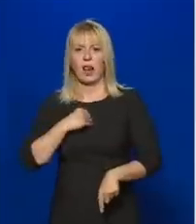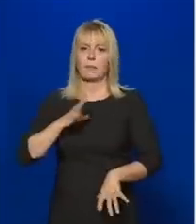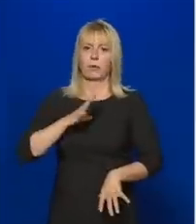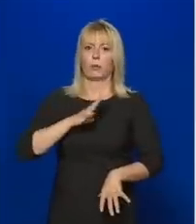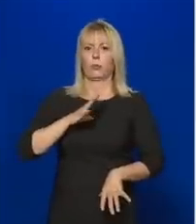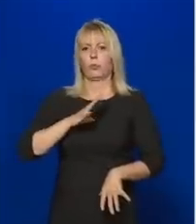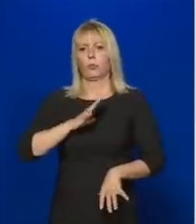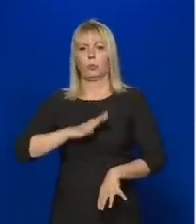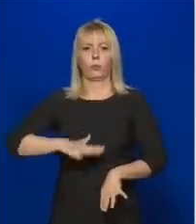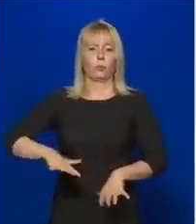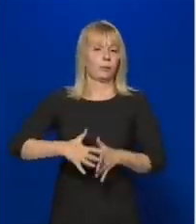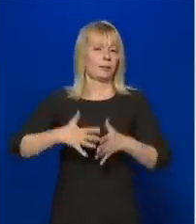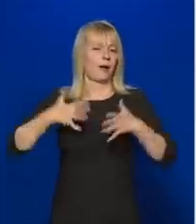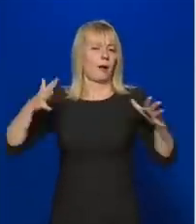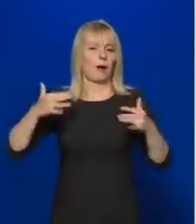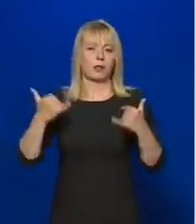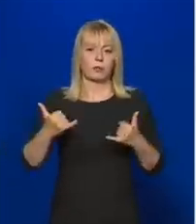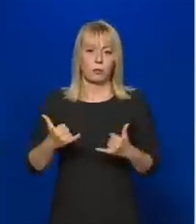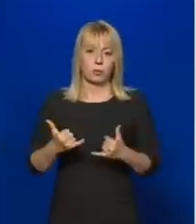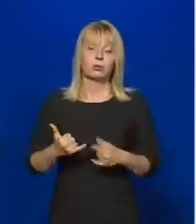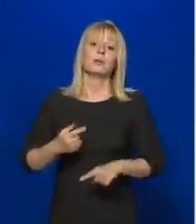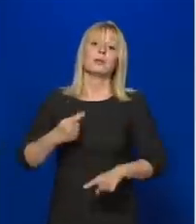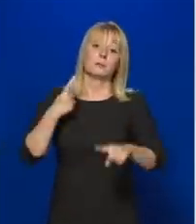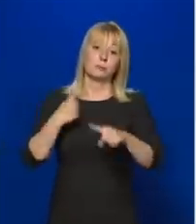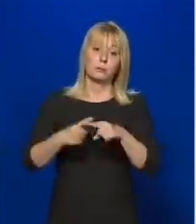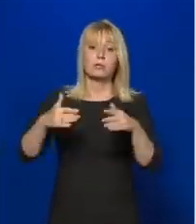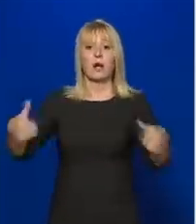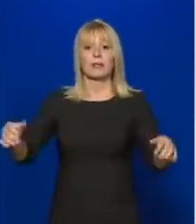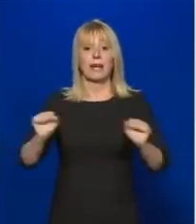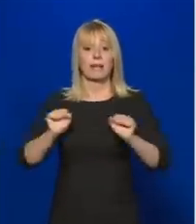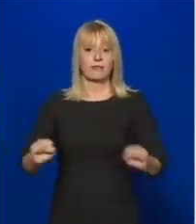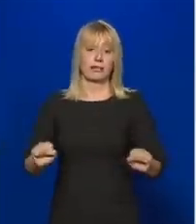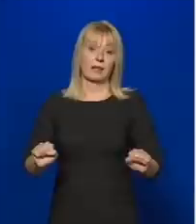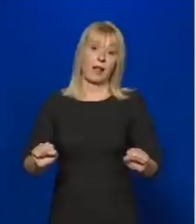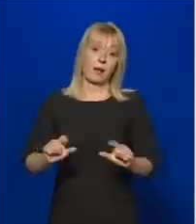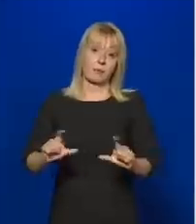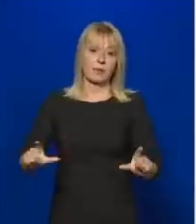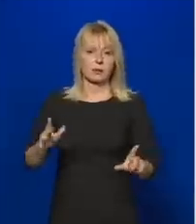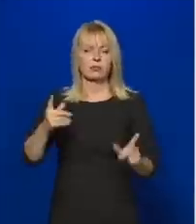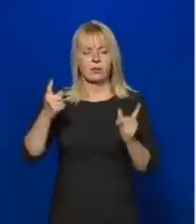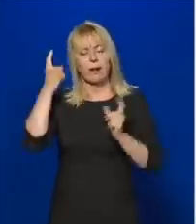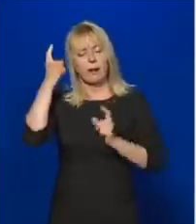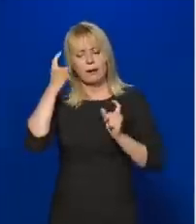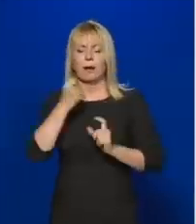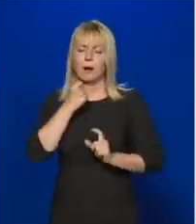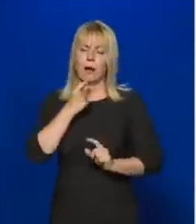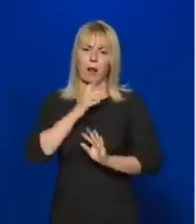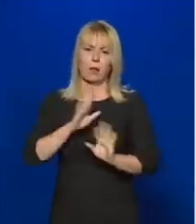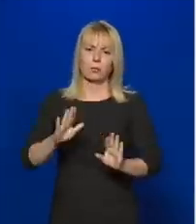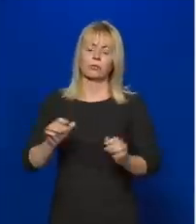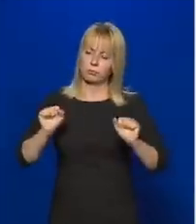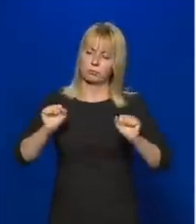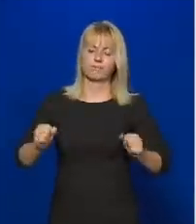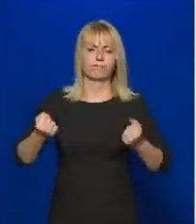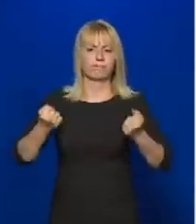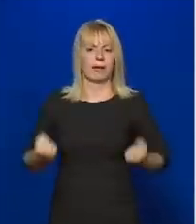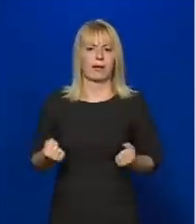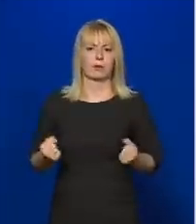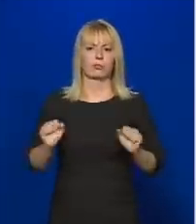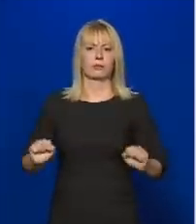mindenkorábbinál nagyobb, ott a határvédelemet ebből a szempontból is át kell gondolni, és ebből a szempontból is meg kell erősíteni.